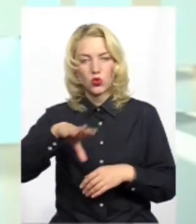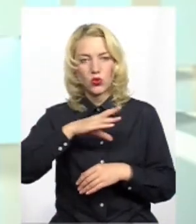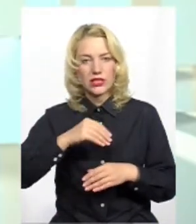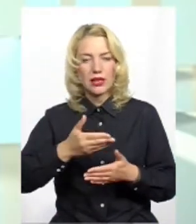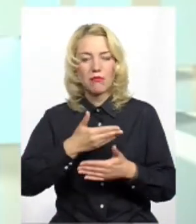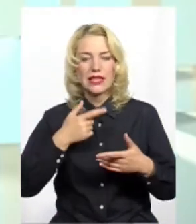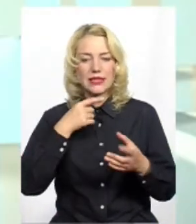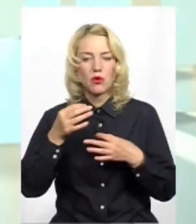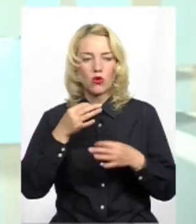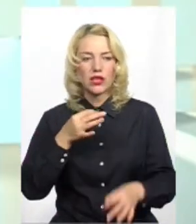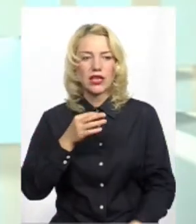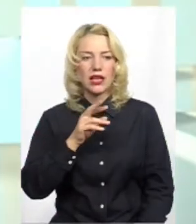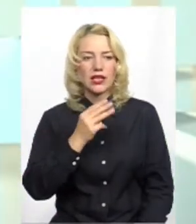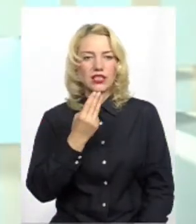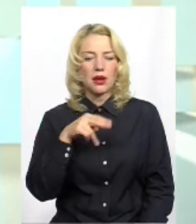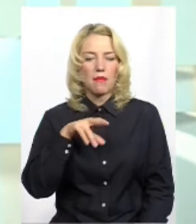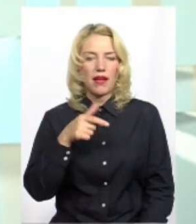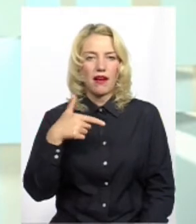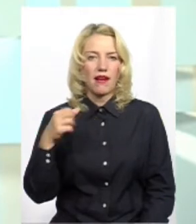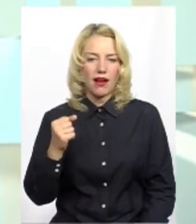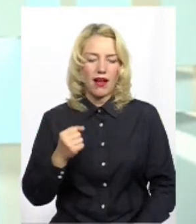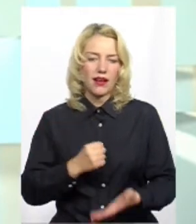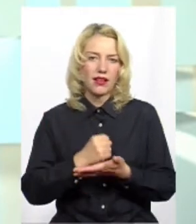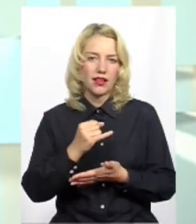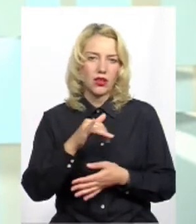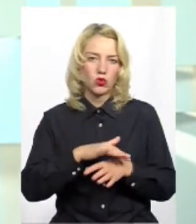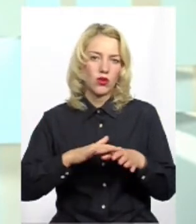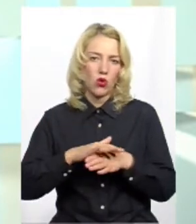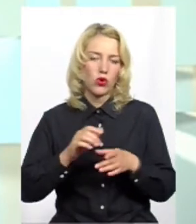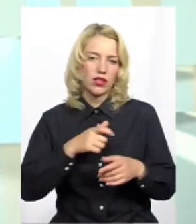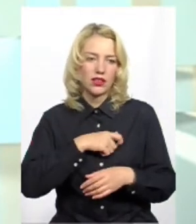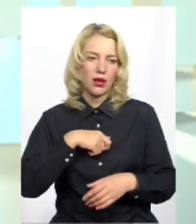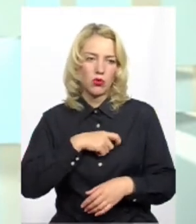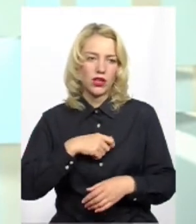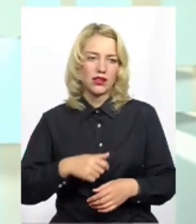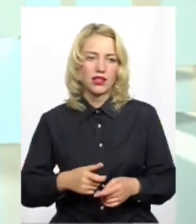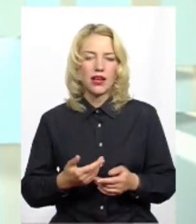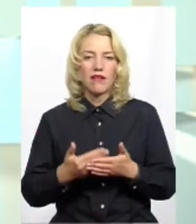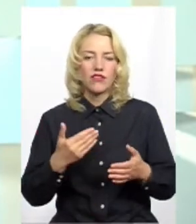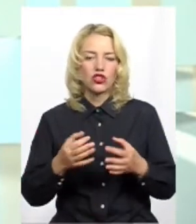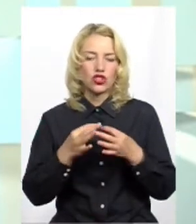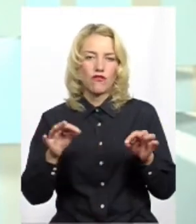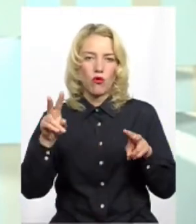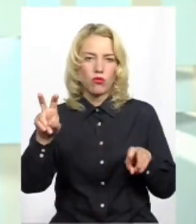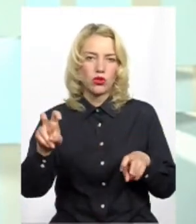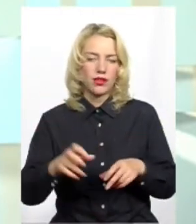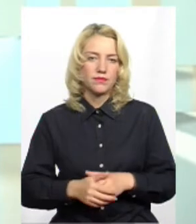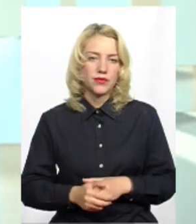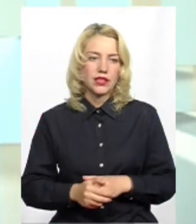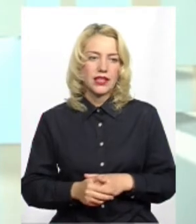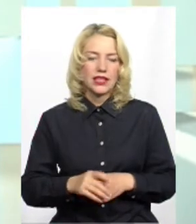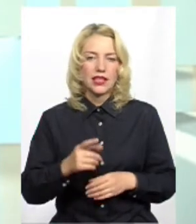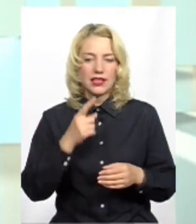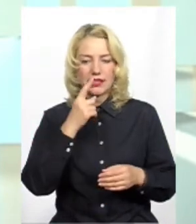ми спілкувалися із Ярославом Шпегою, кандидат у народні депутати від Всукраїнського об'єднання «Свобода». І